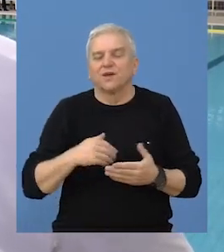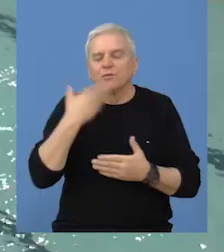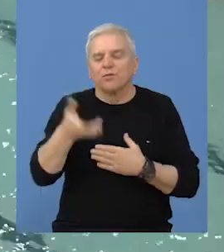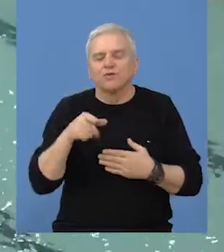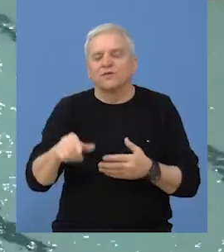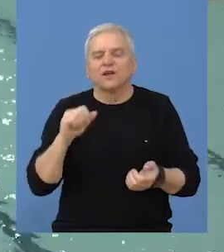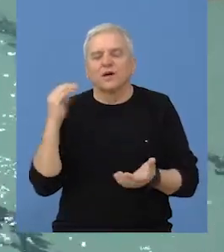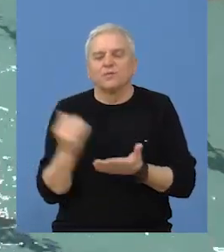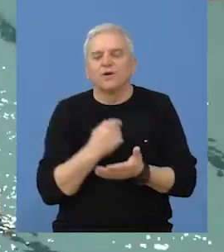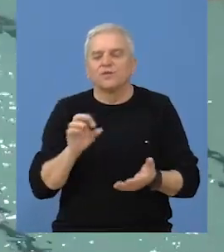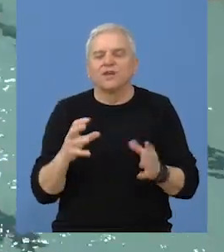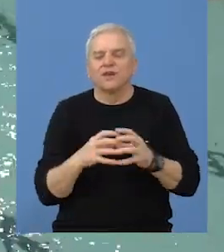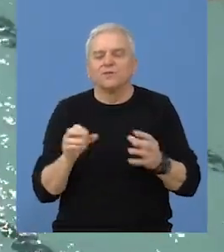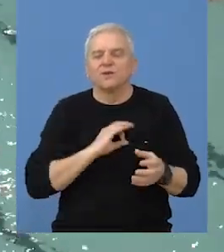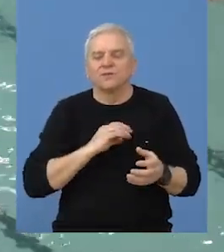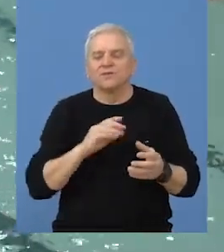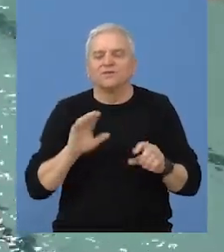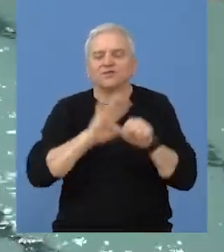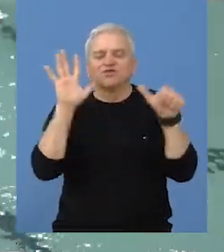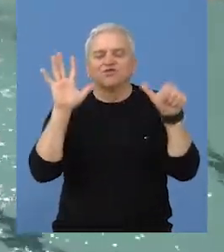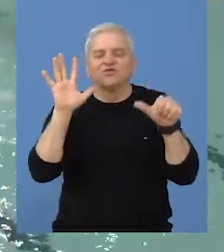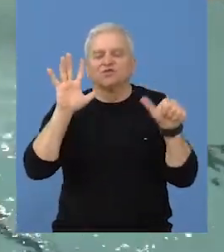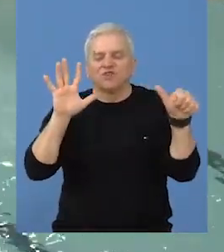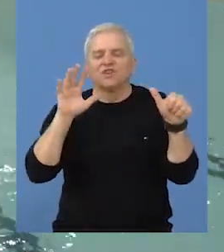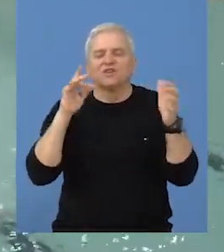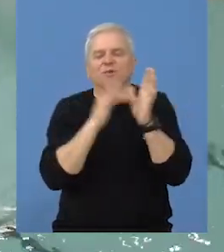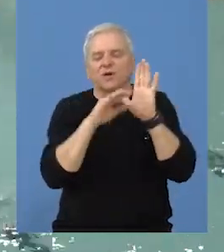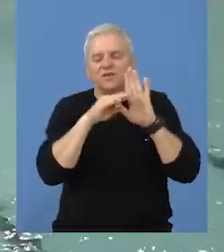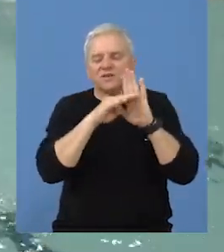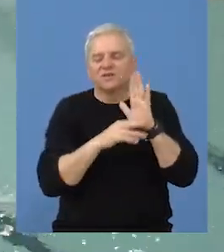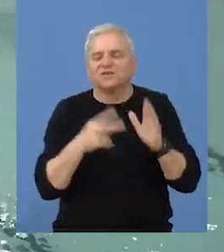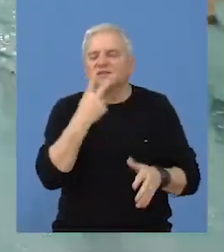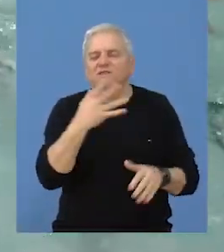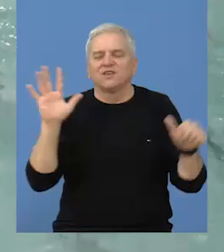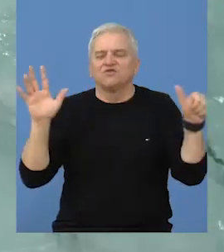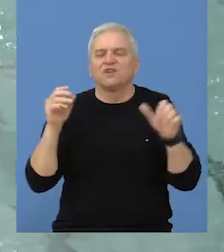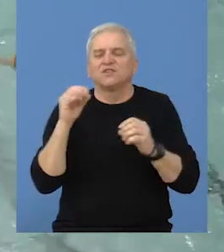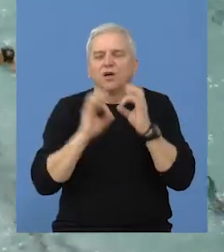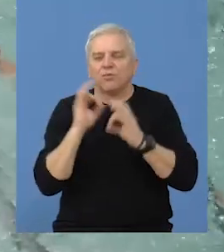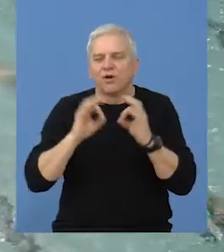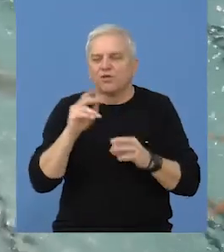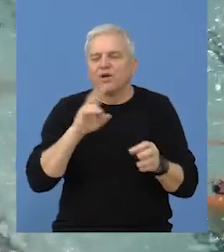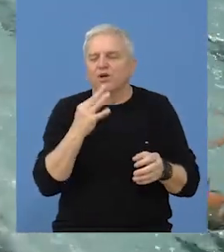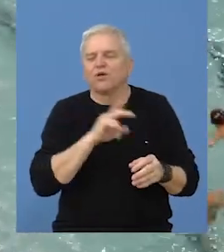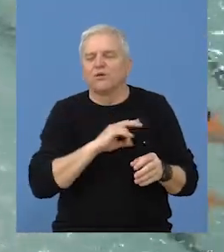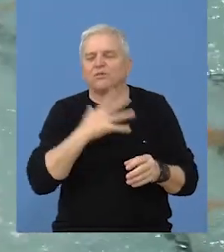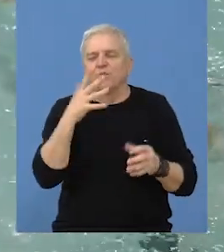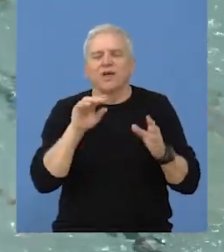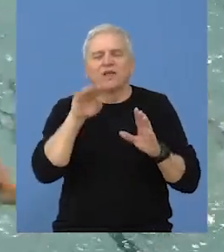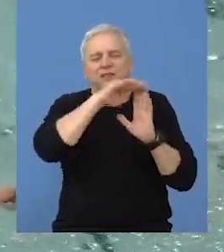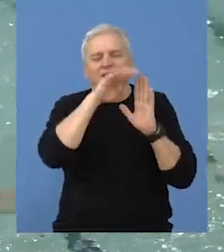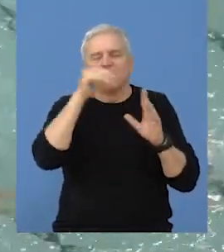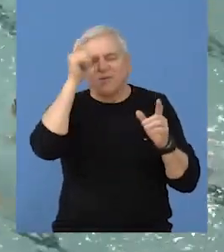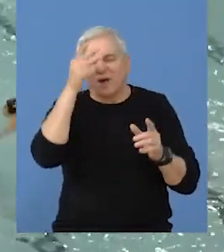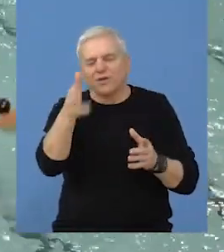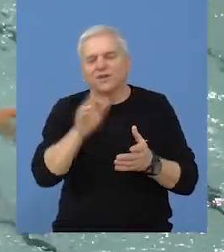to dostići nakon ove pobede ekipa Bečeja nalazi se na šestoj poziciji na tabeli sa 26 bodova koliko